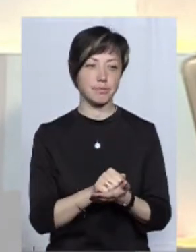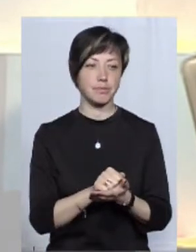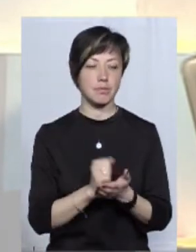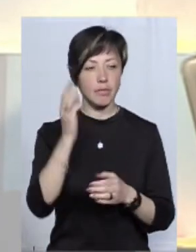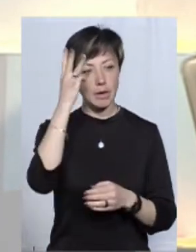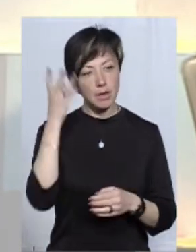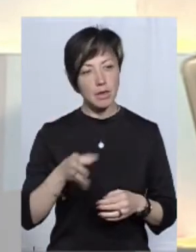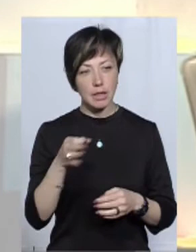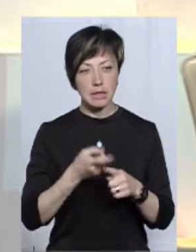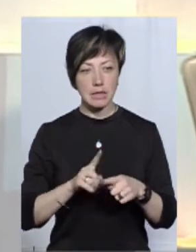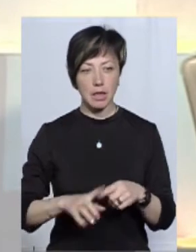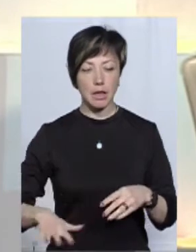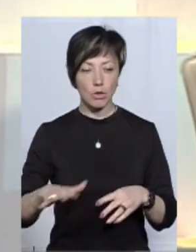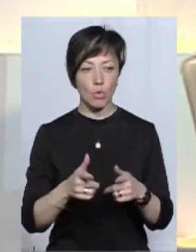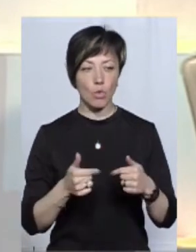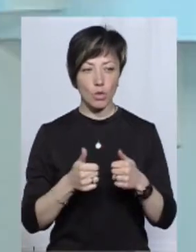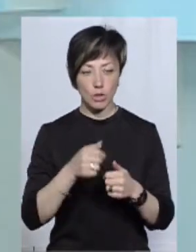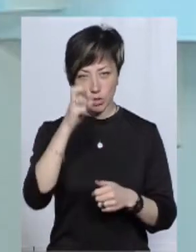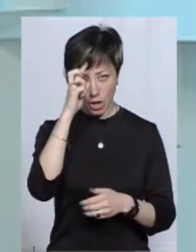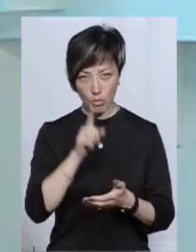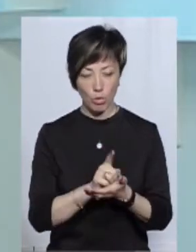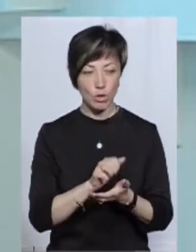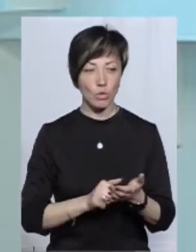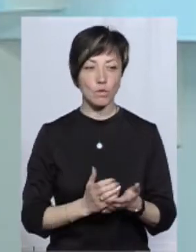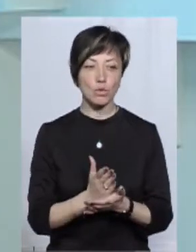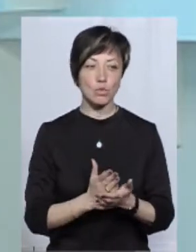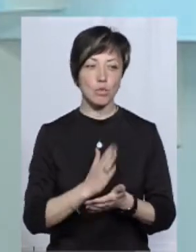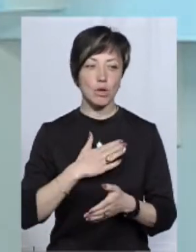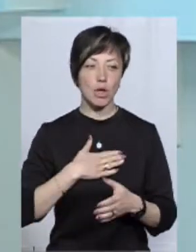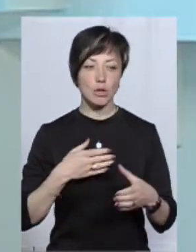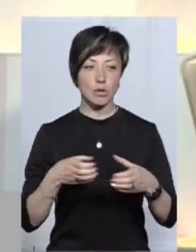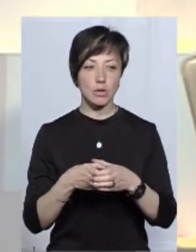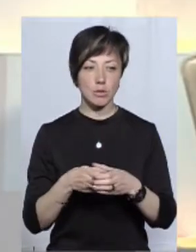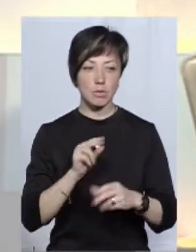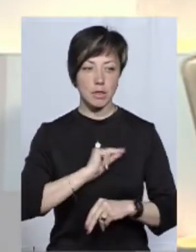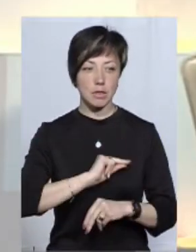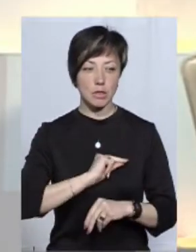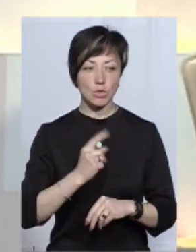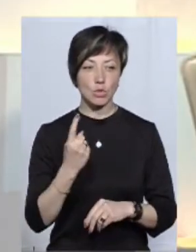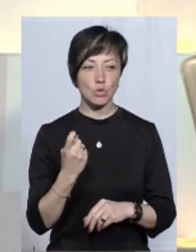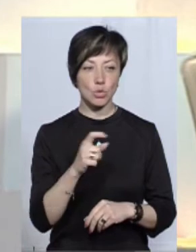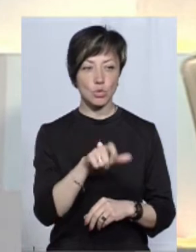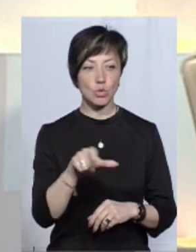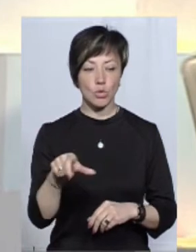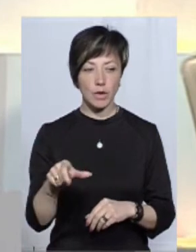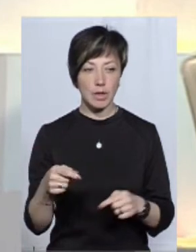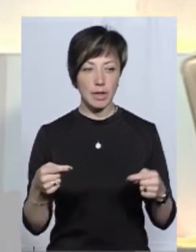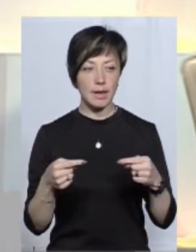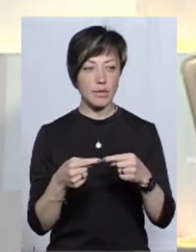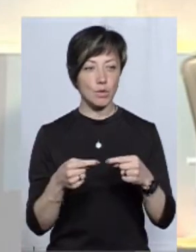Це територіальний орган Державної фіскальної служби. Наша штатна чисельність складає 100 чоловік рівно.